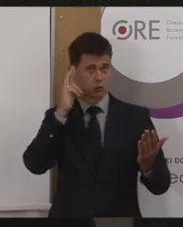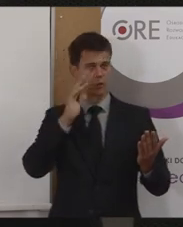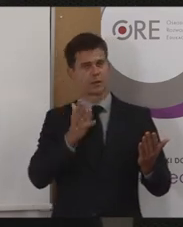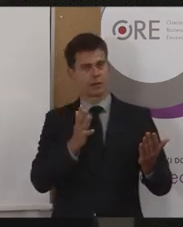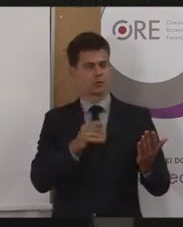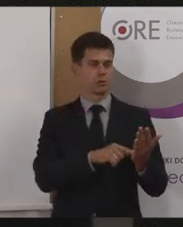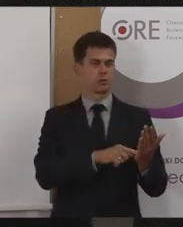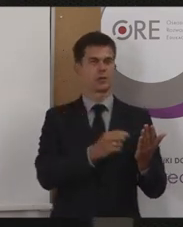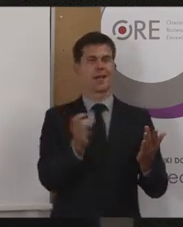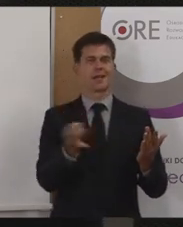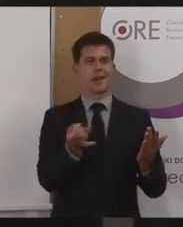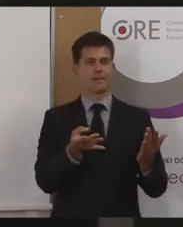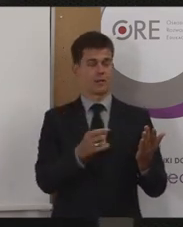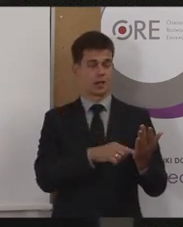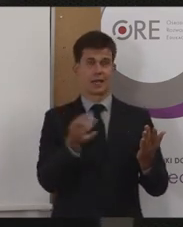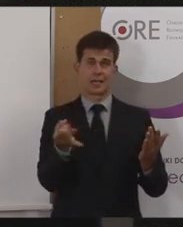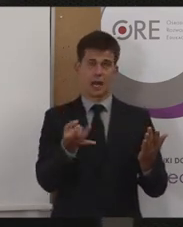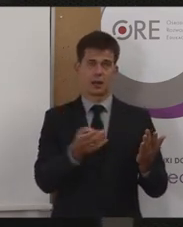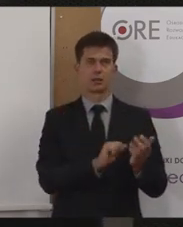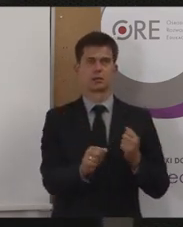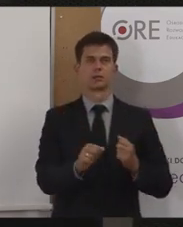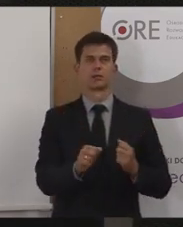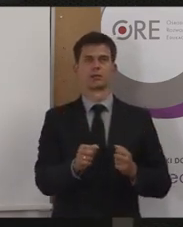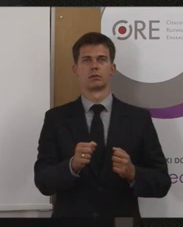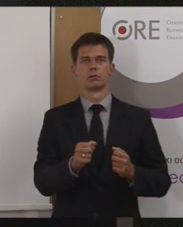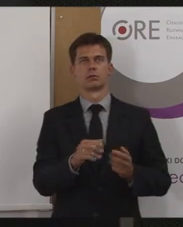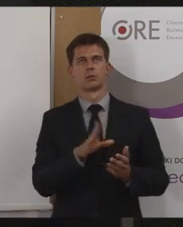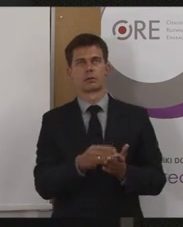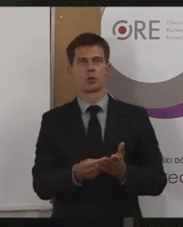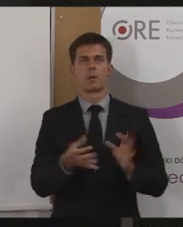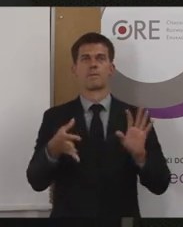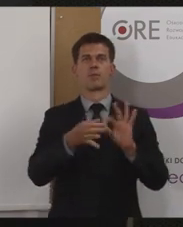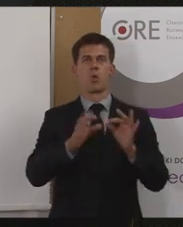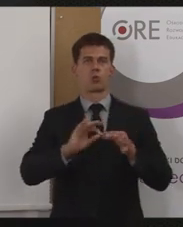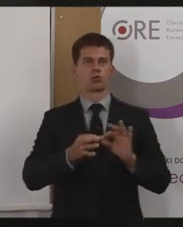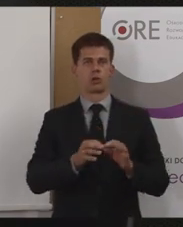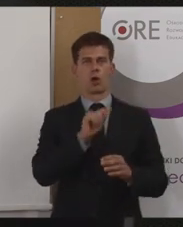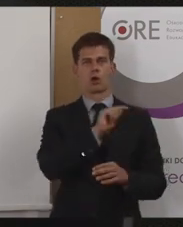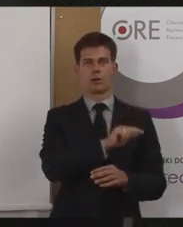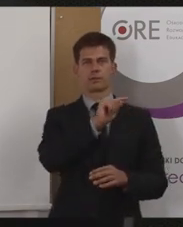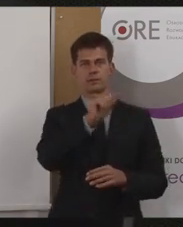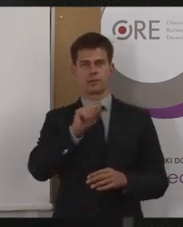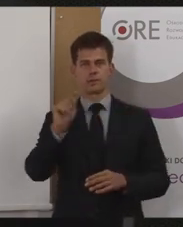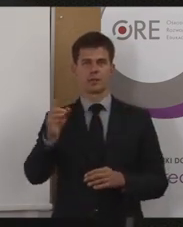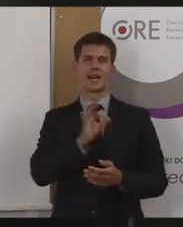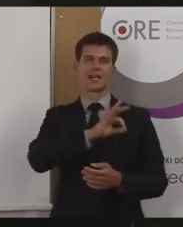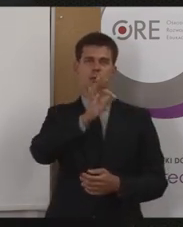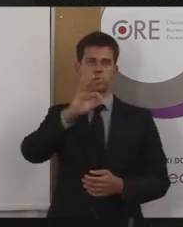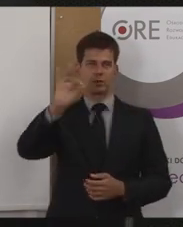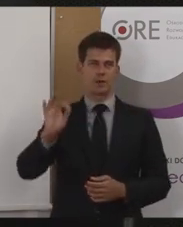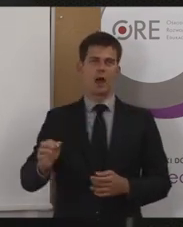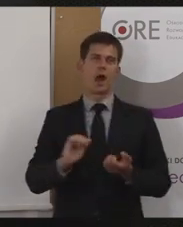przykładu, jeżeli na przykład taka gra miałaby polegać na przykład na łączeniu jakichś tam kropek, czy